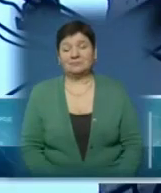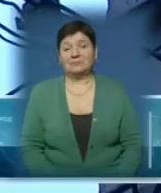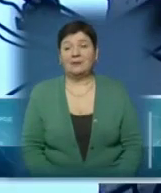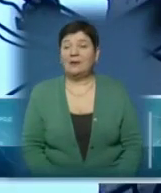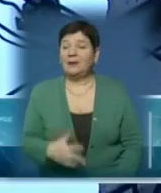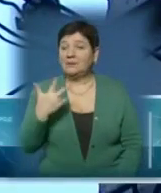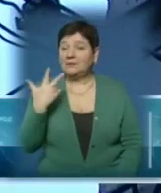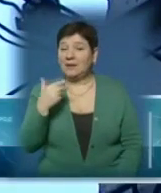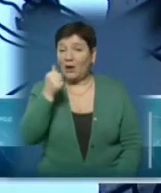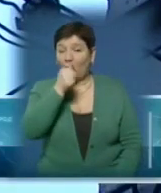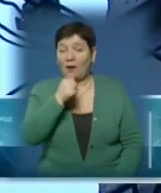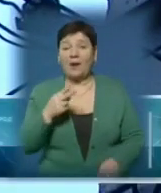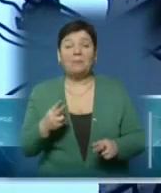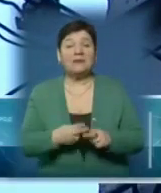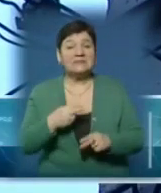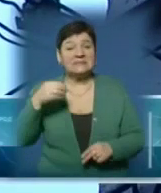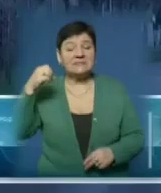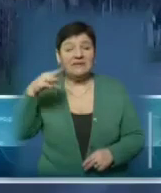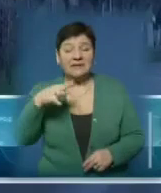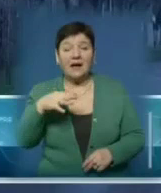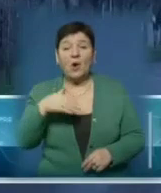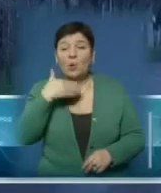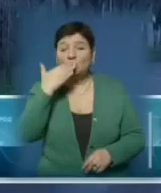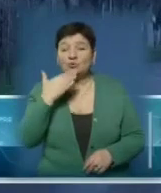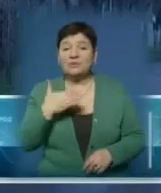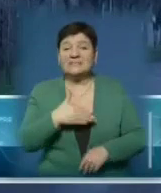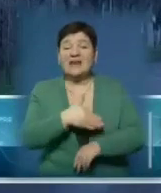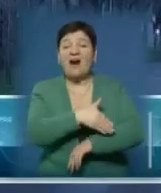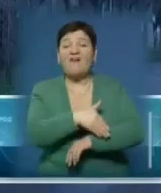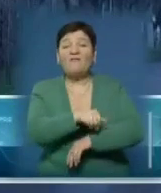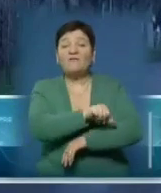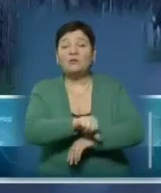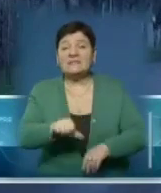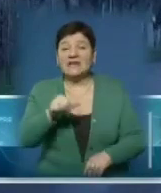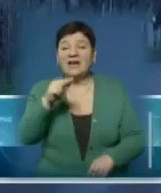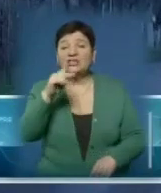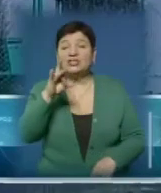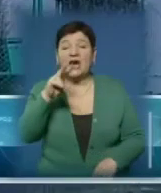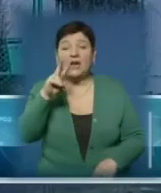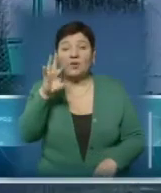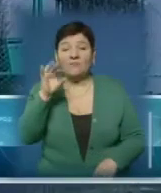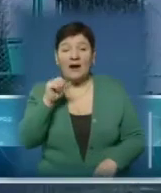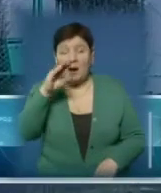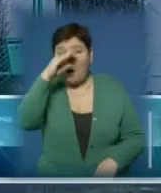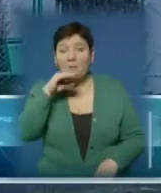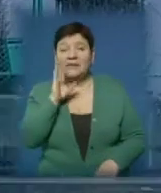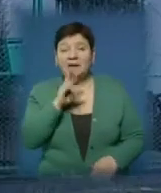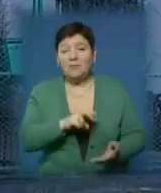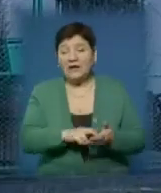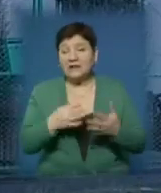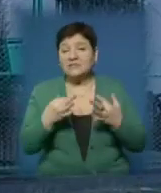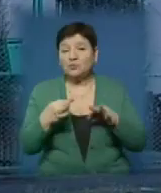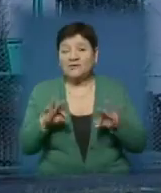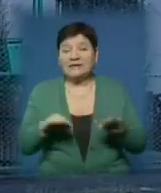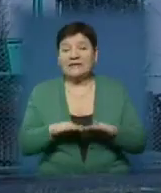Три роки без світла. Ужгородська вулиця Чкалова ввечері поринала в суцільну темряву. Батьки неабияк боялися відпускати